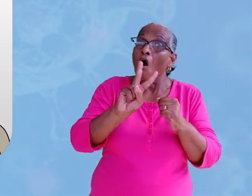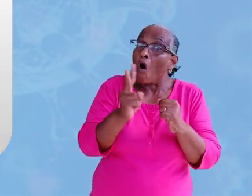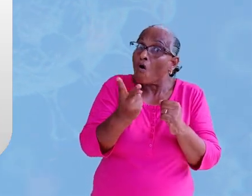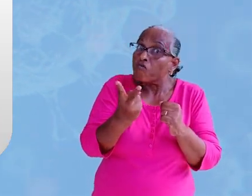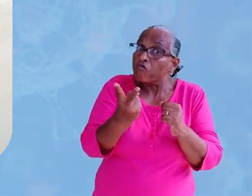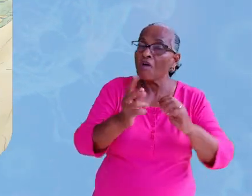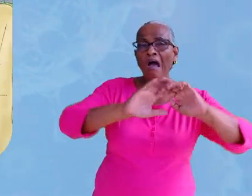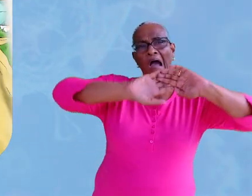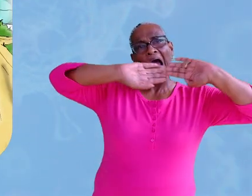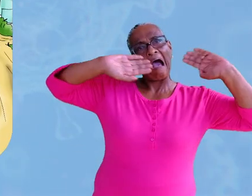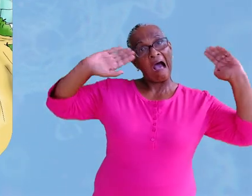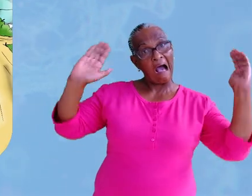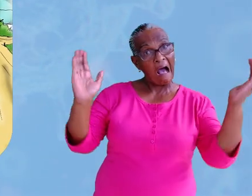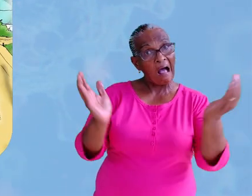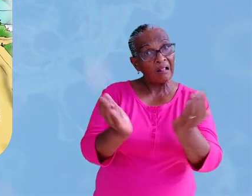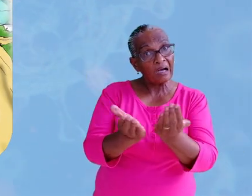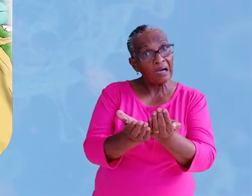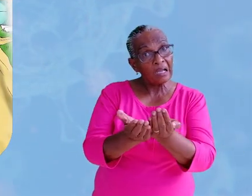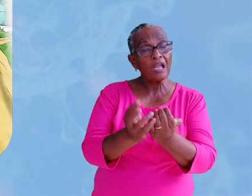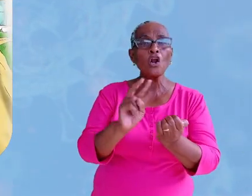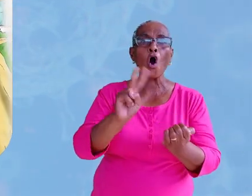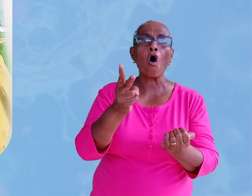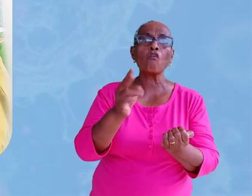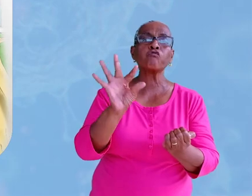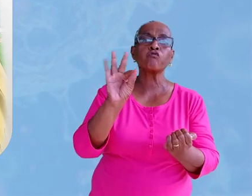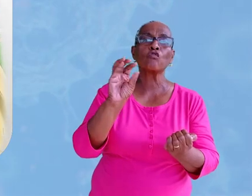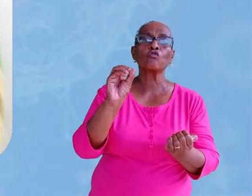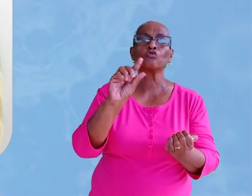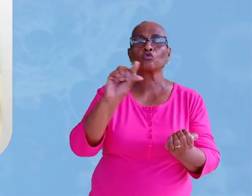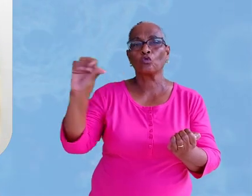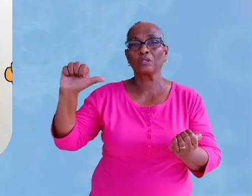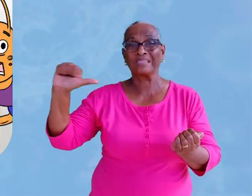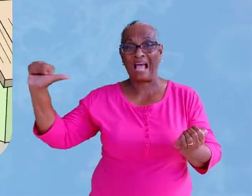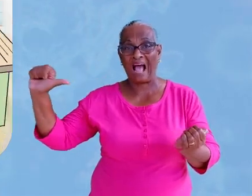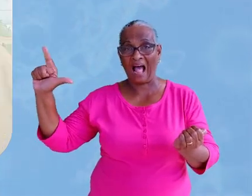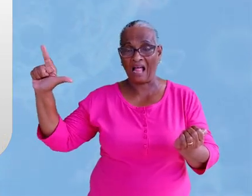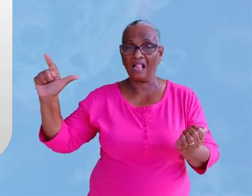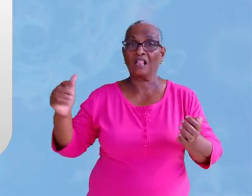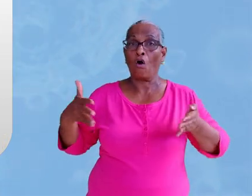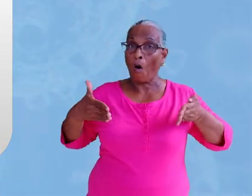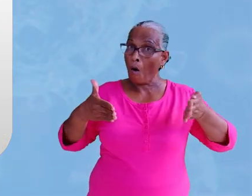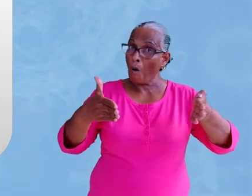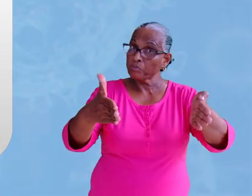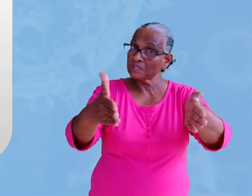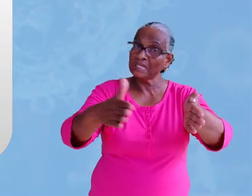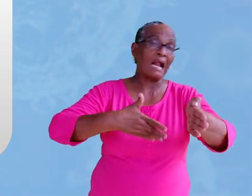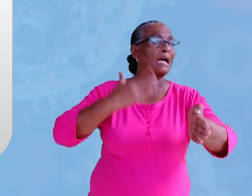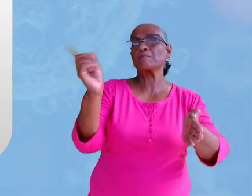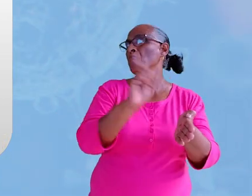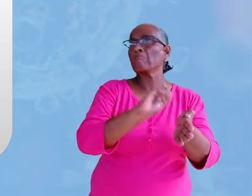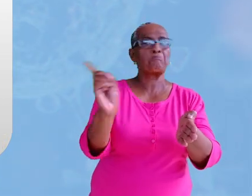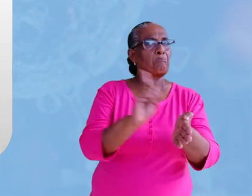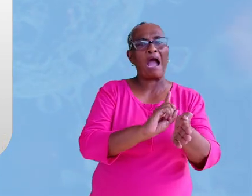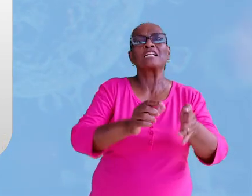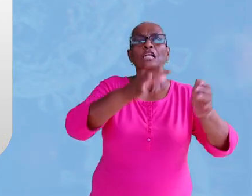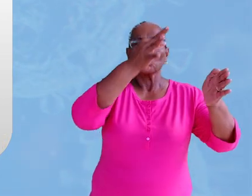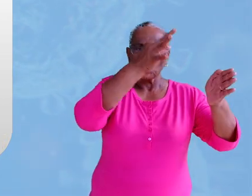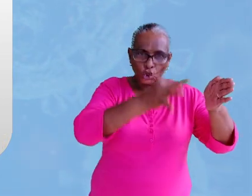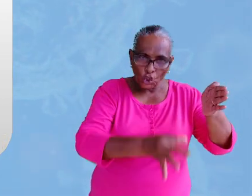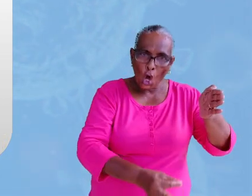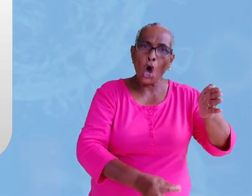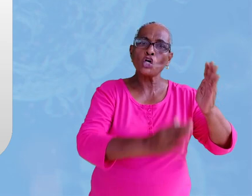of algeheel of algeheel totaal je mag helemaal niet op straat zijn je moet thuis